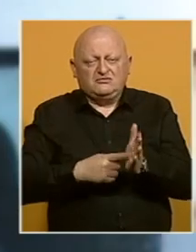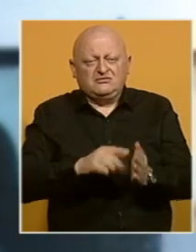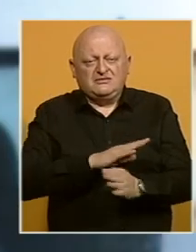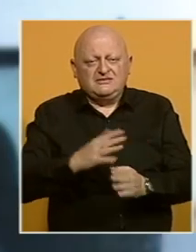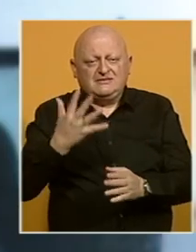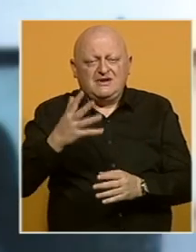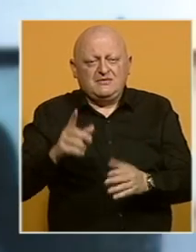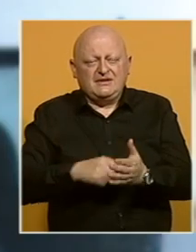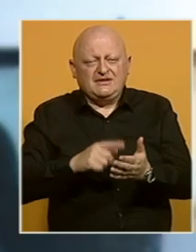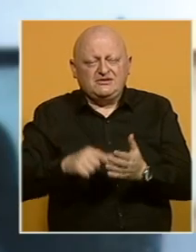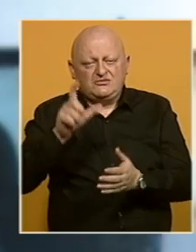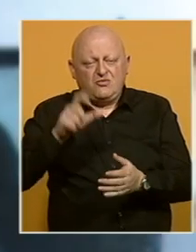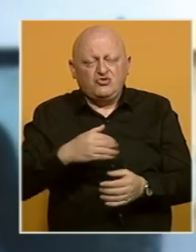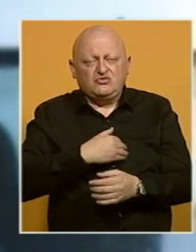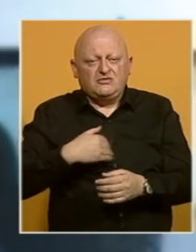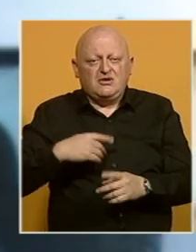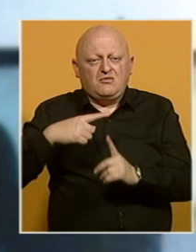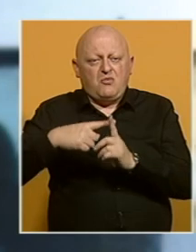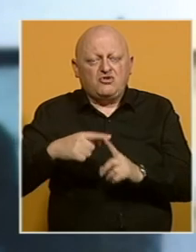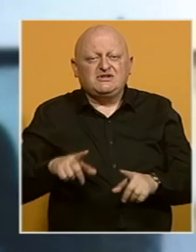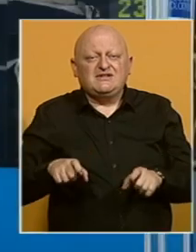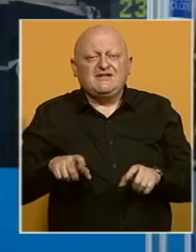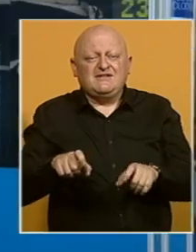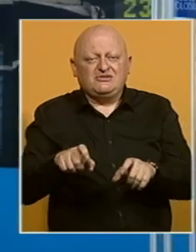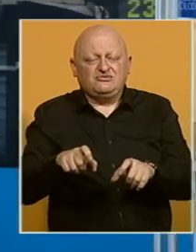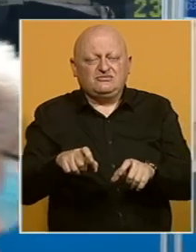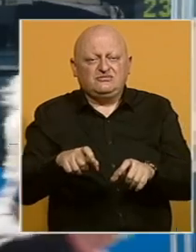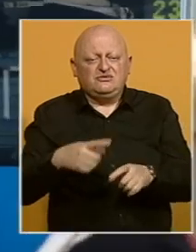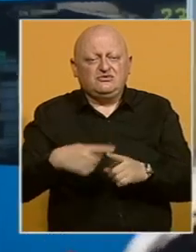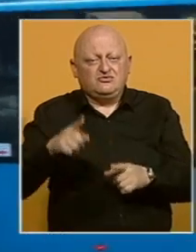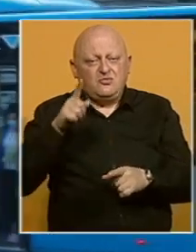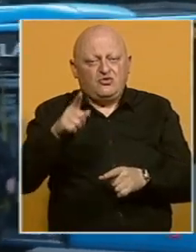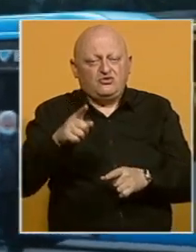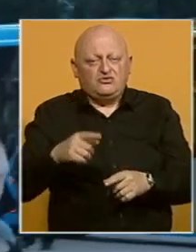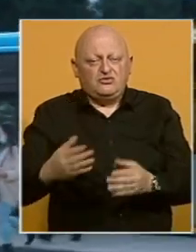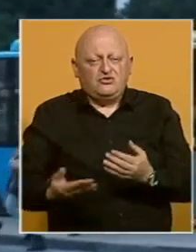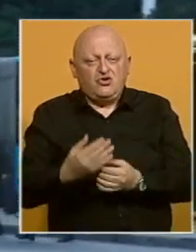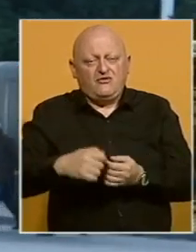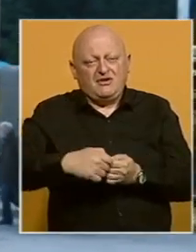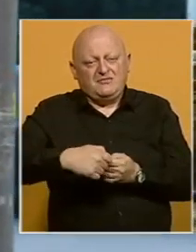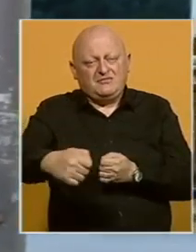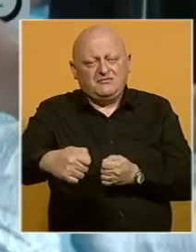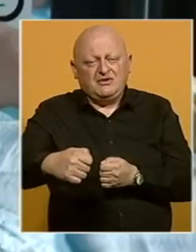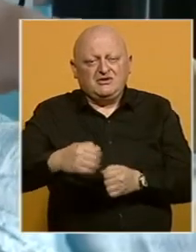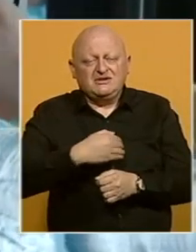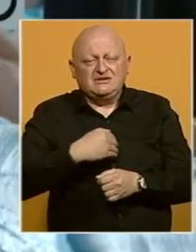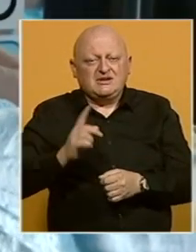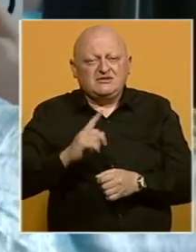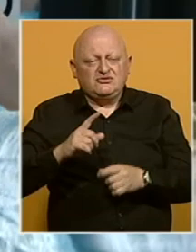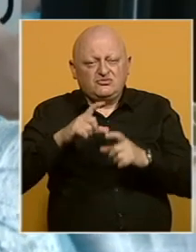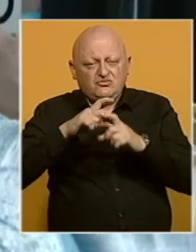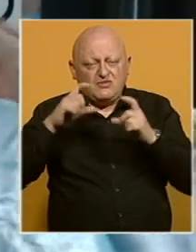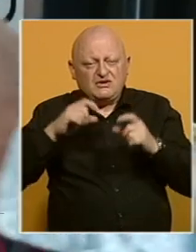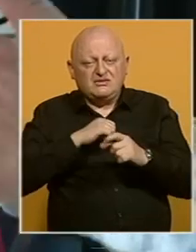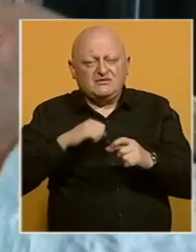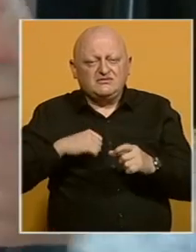svaka peta testirana osoba u Zagrebu pozitivna na koronavirus. Zbog toga su u planu nove mjere, pa tako Zagrebčani neće nositi maske